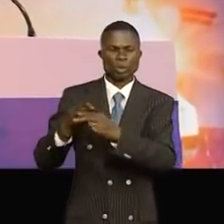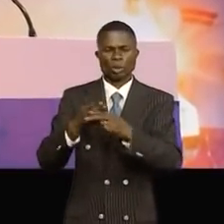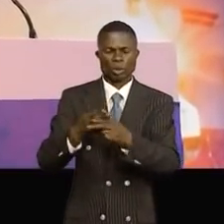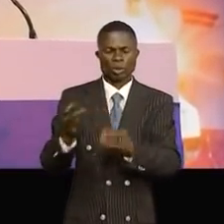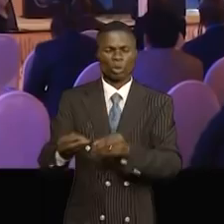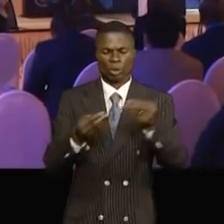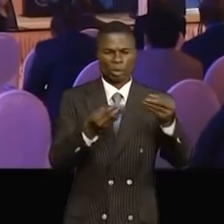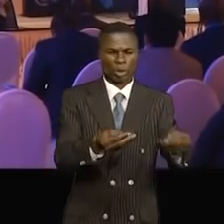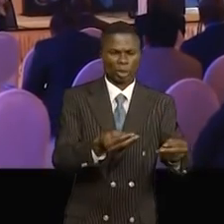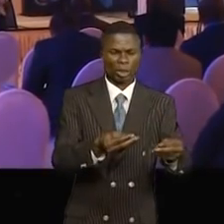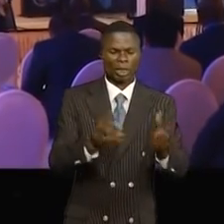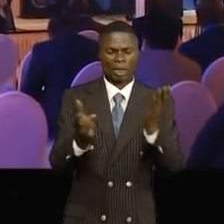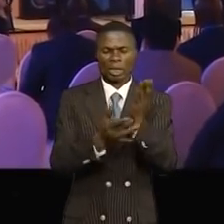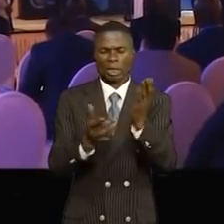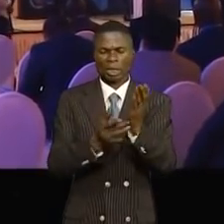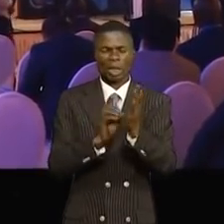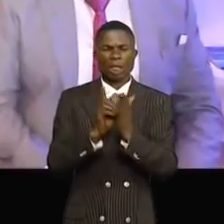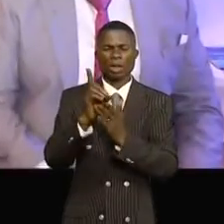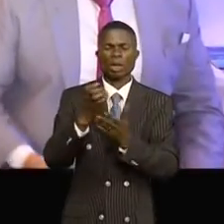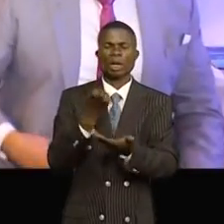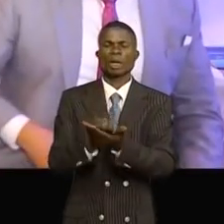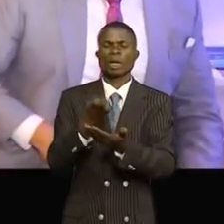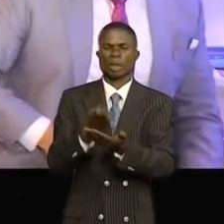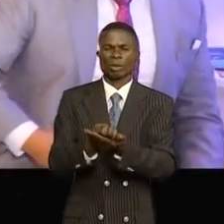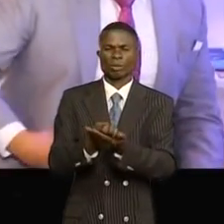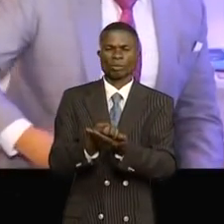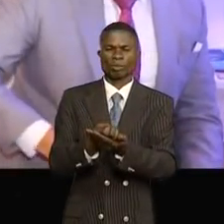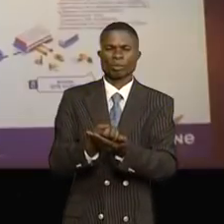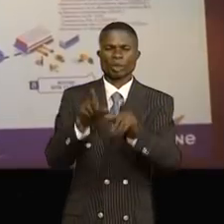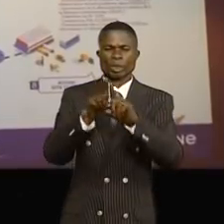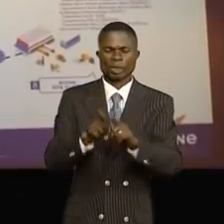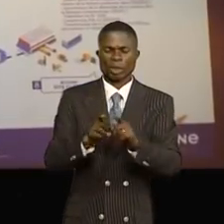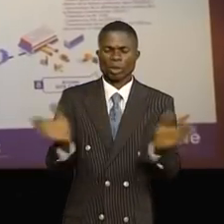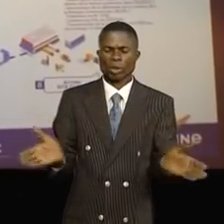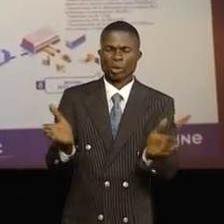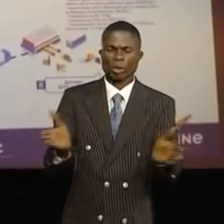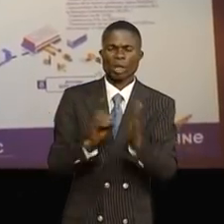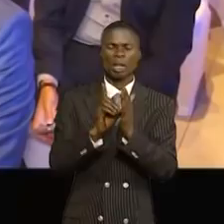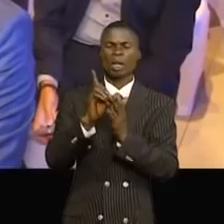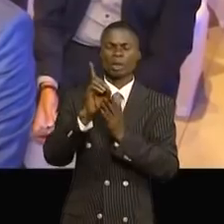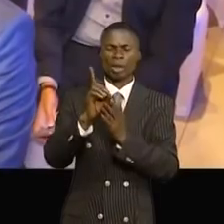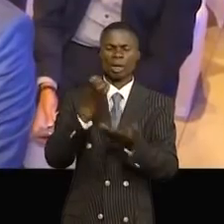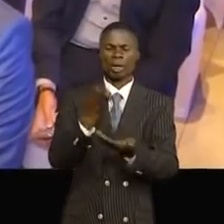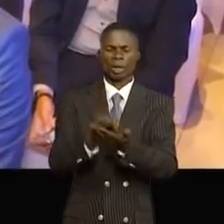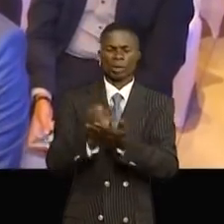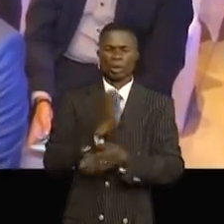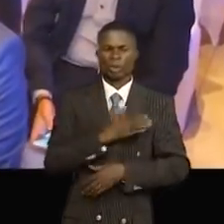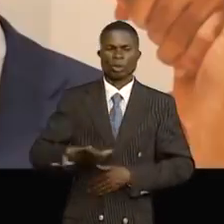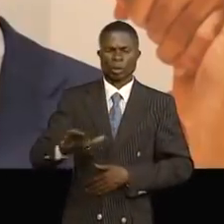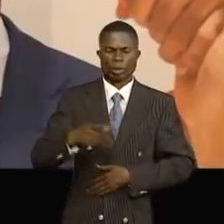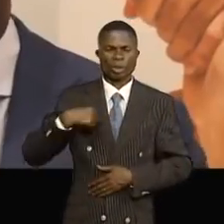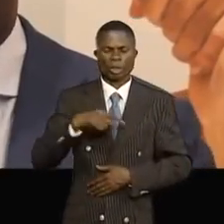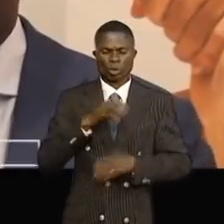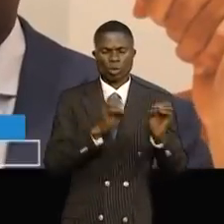en place des stratégies de développement économique à même de stimuler le développement économique. Nous avons